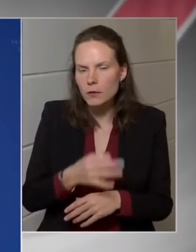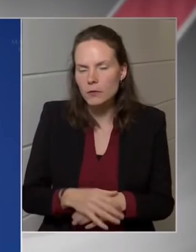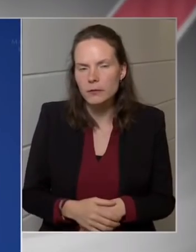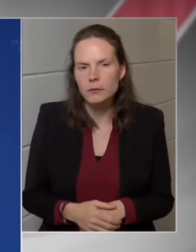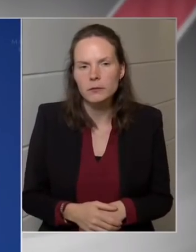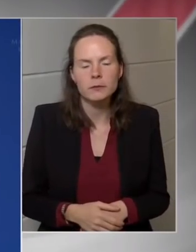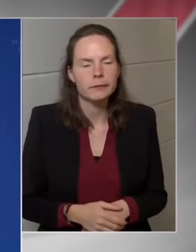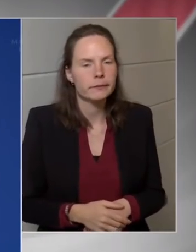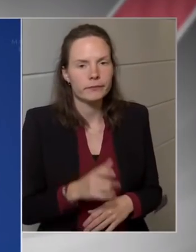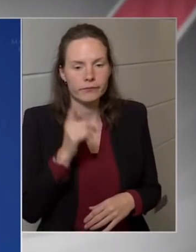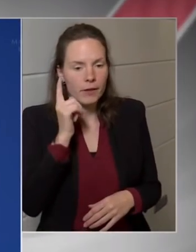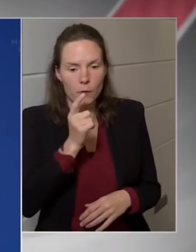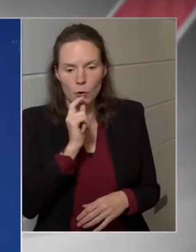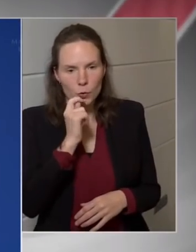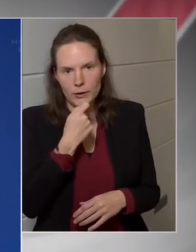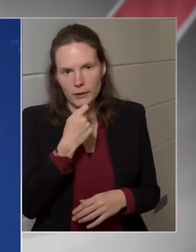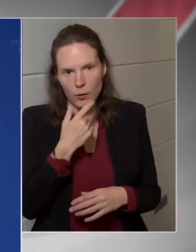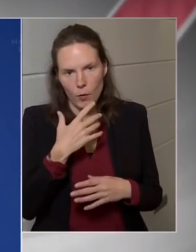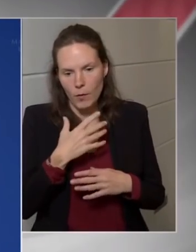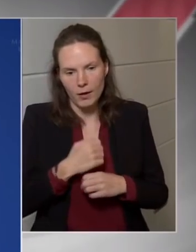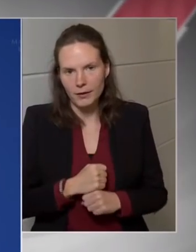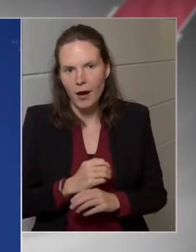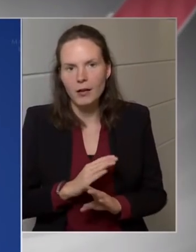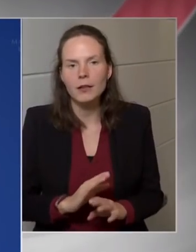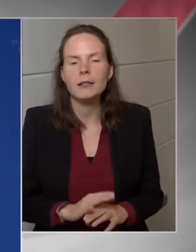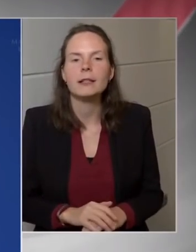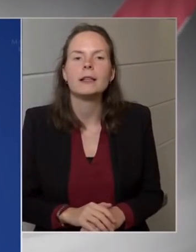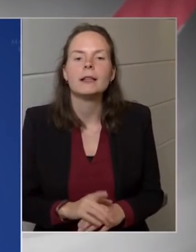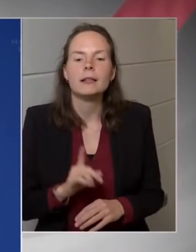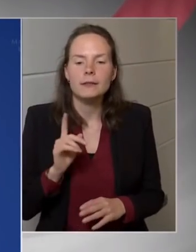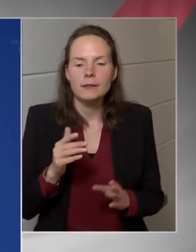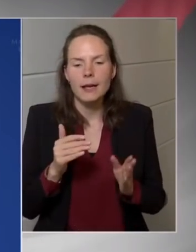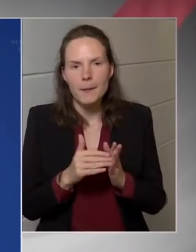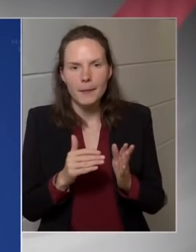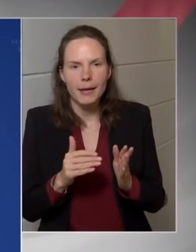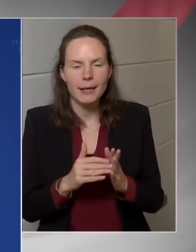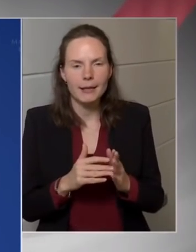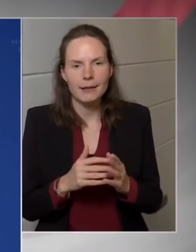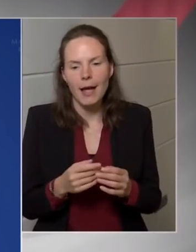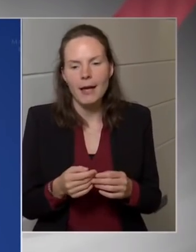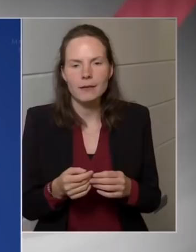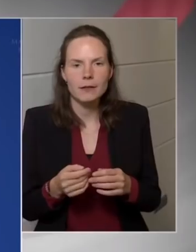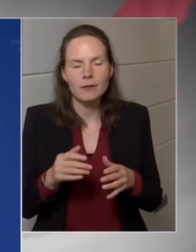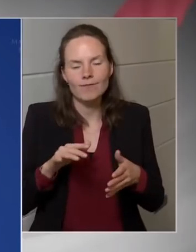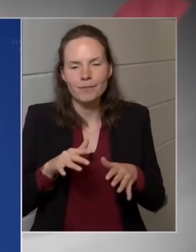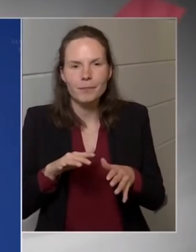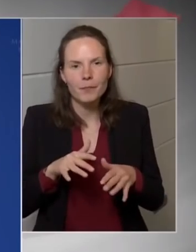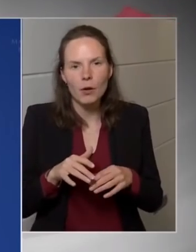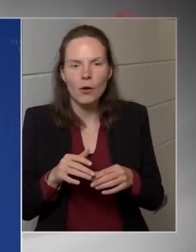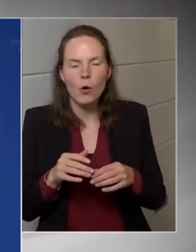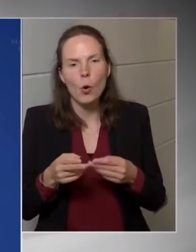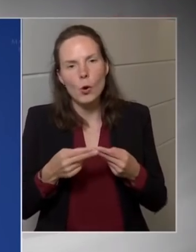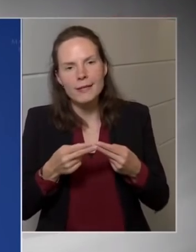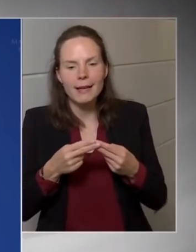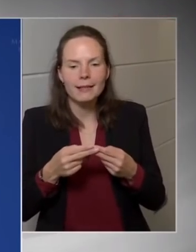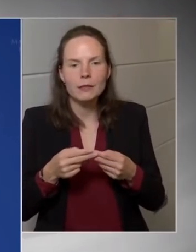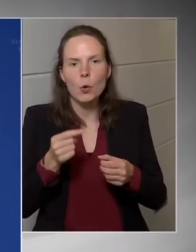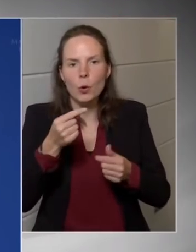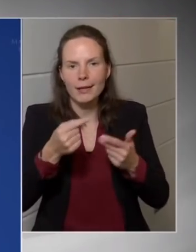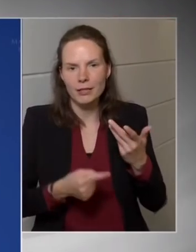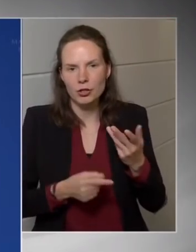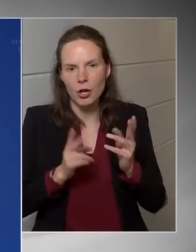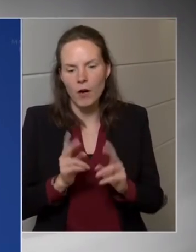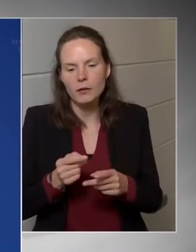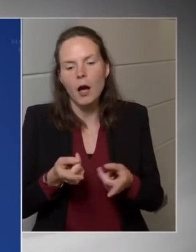Tehát nem fogjuk titokban tartani, de még egy megközelítő lista van, annak alapján tudtuk kiszámolni is azt, jövő évi